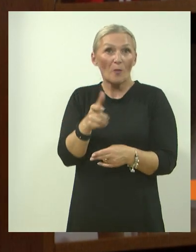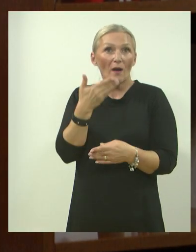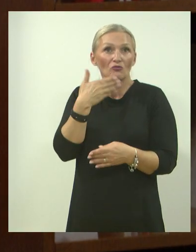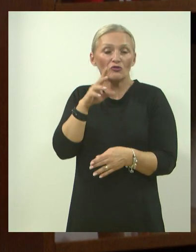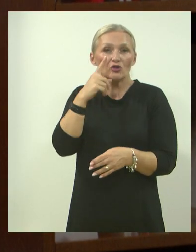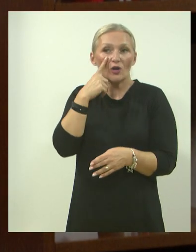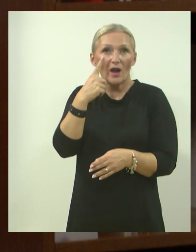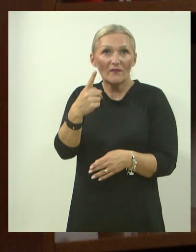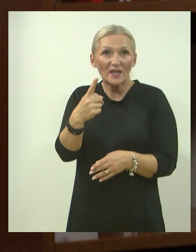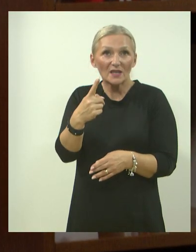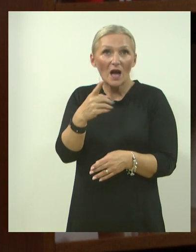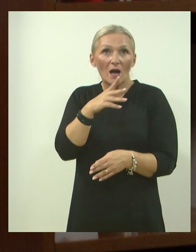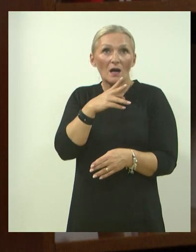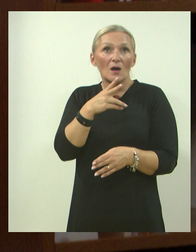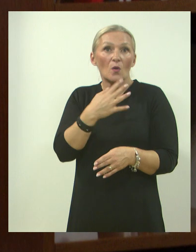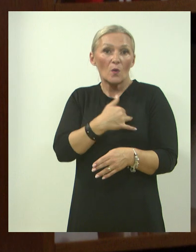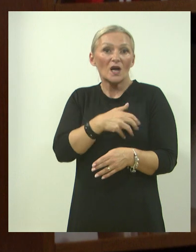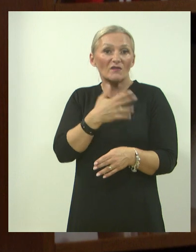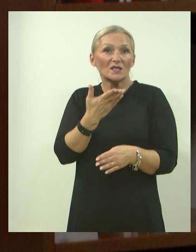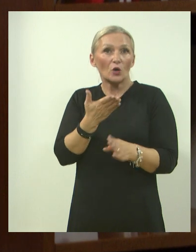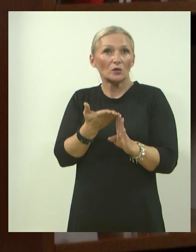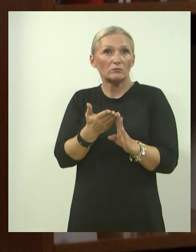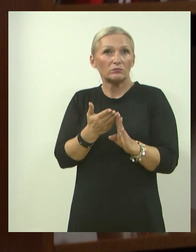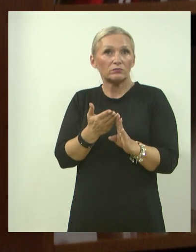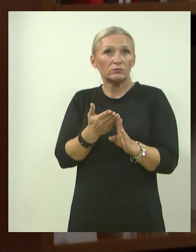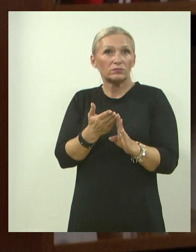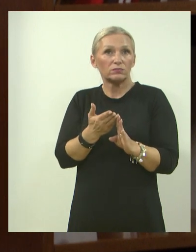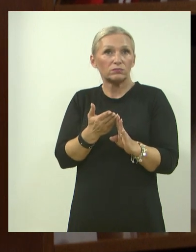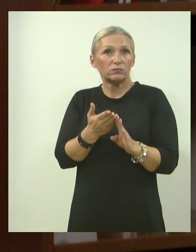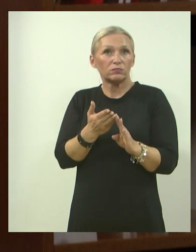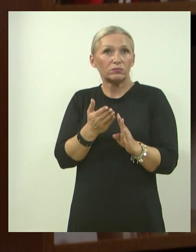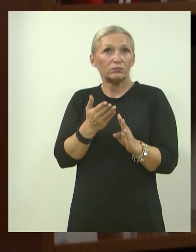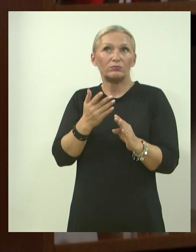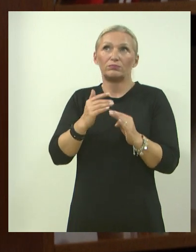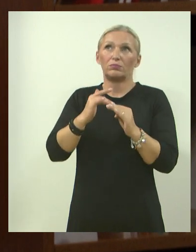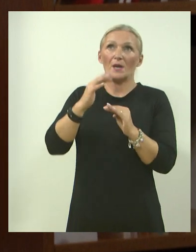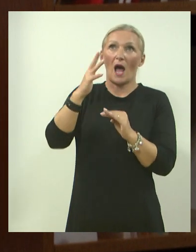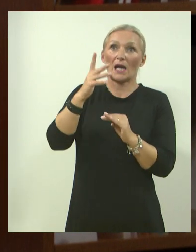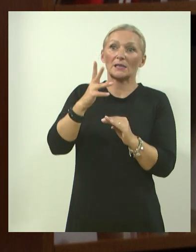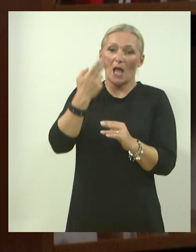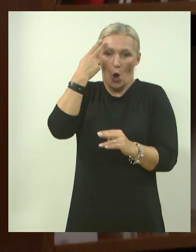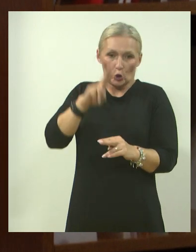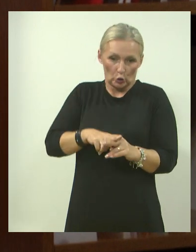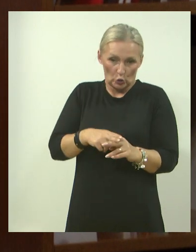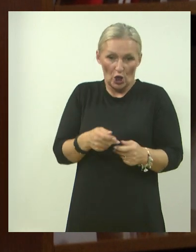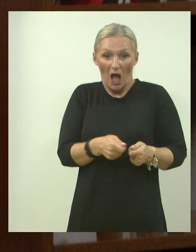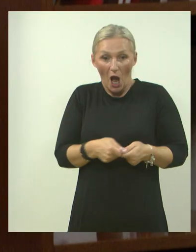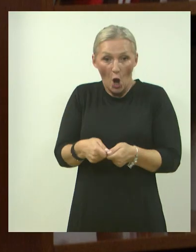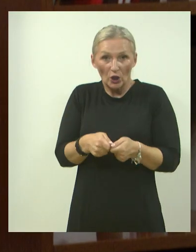oštećenjem vida u Hrvatskoj se morala i odlučila organizirati. Sve je krenulo